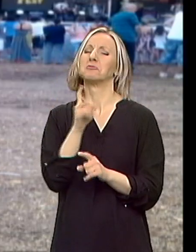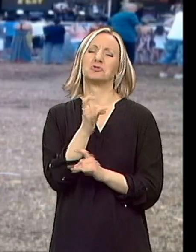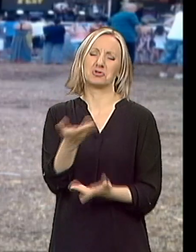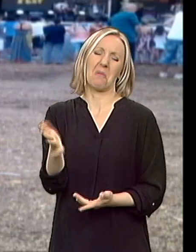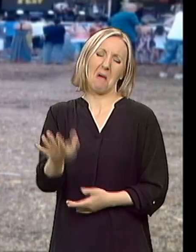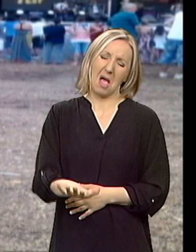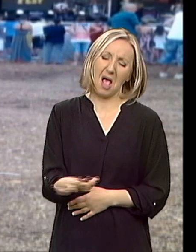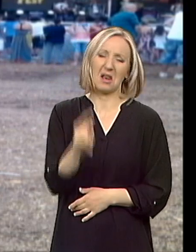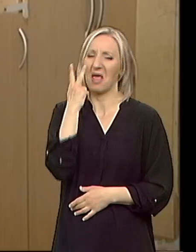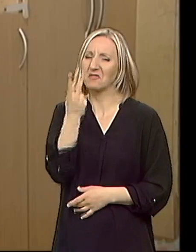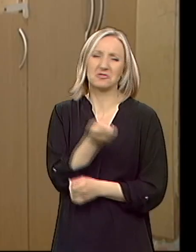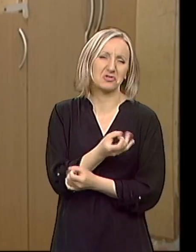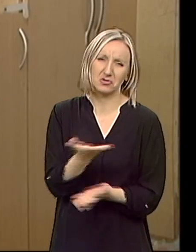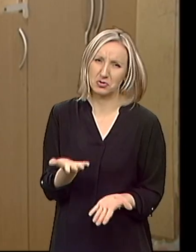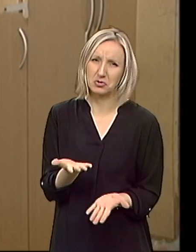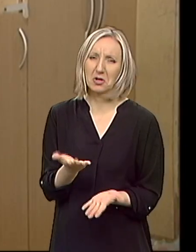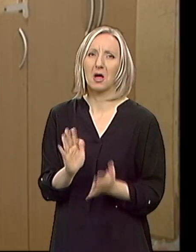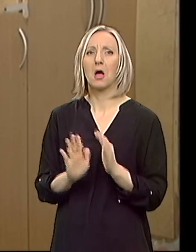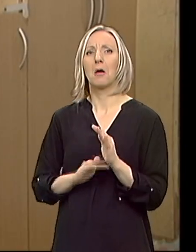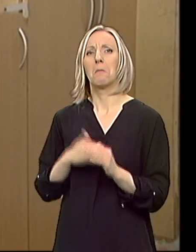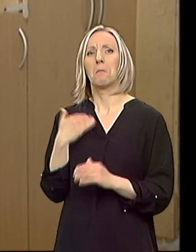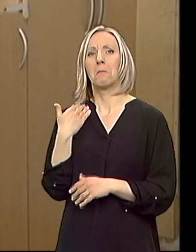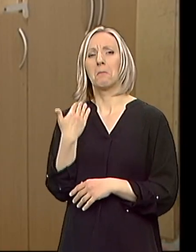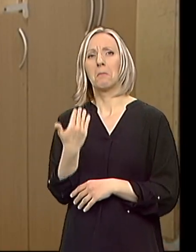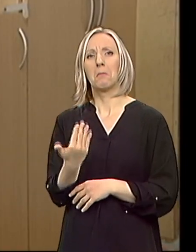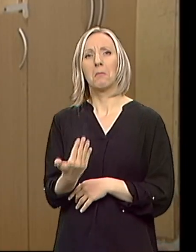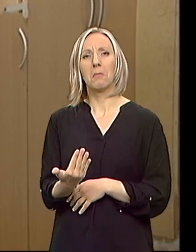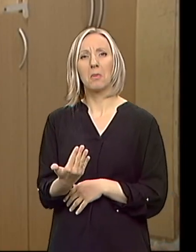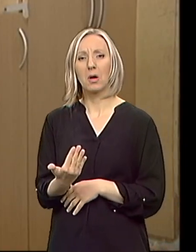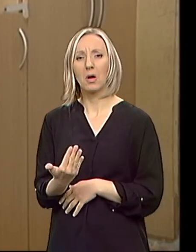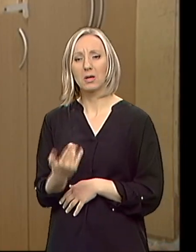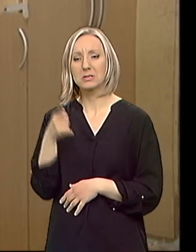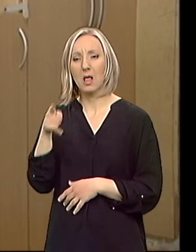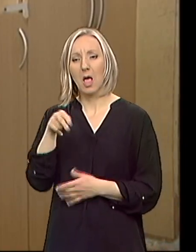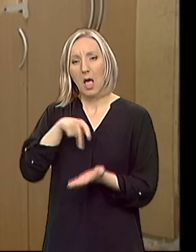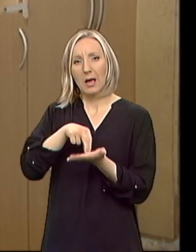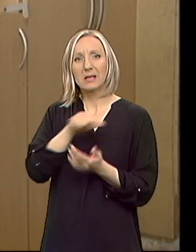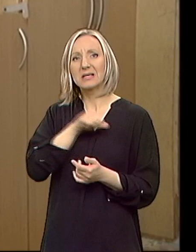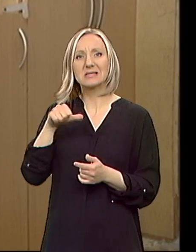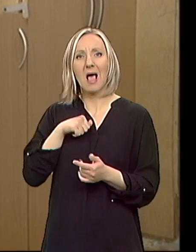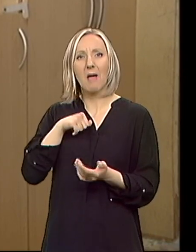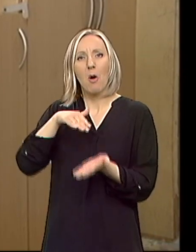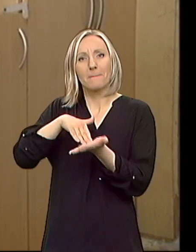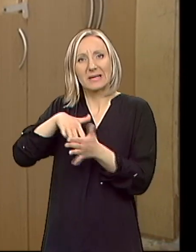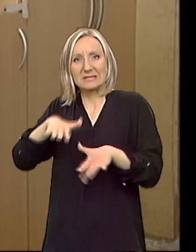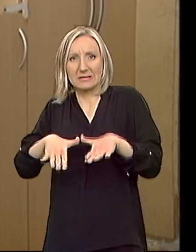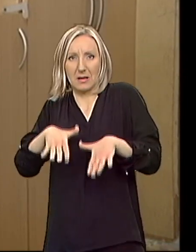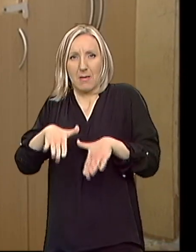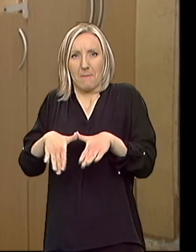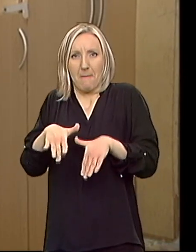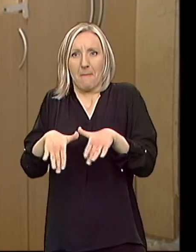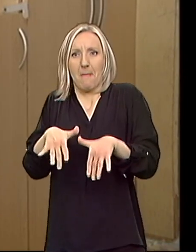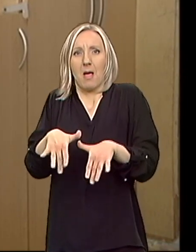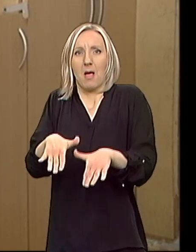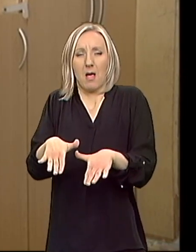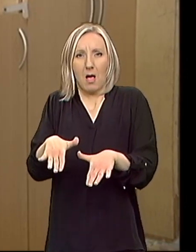mali, ne vidi se ništa. Onda, kako se zove, u nekom momentu je krenut da hode izrazito na prstima. Mislim onako da je više